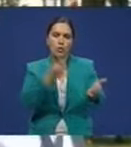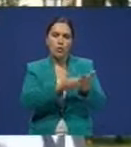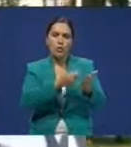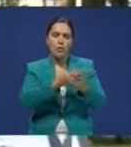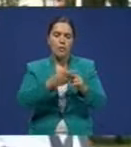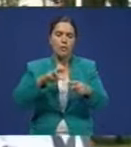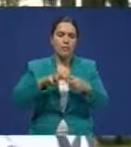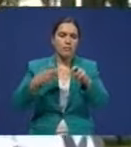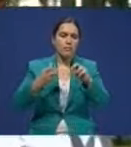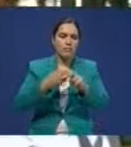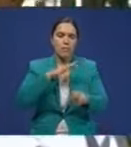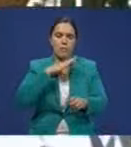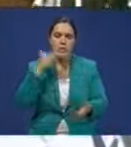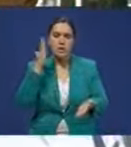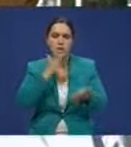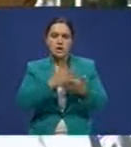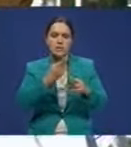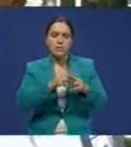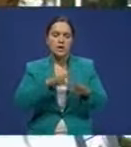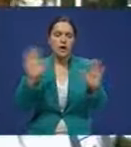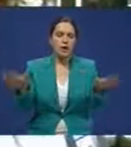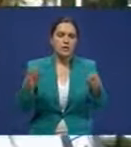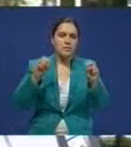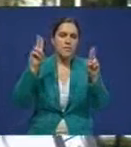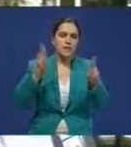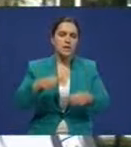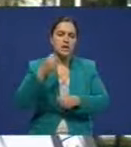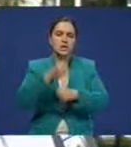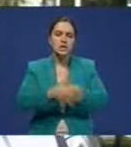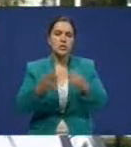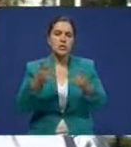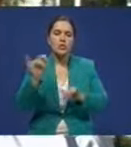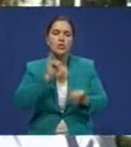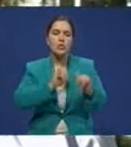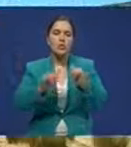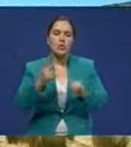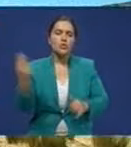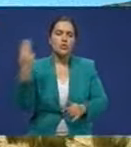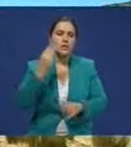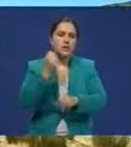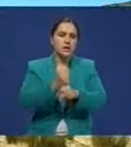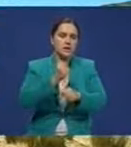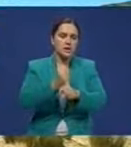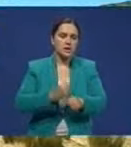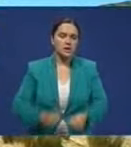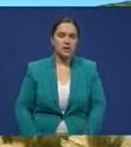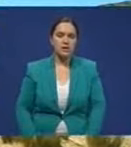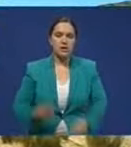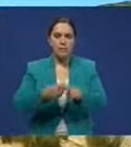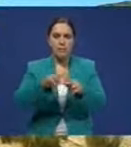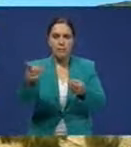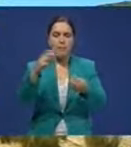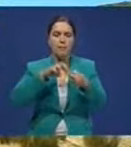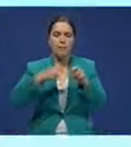в этой отрасли ещё достаточно. Одна из них – отсутствие специальных центров по приёму и переработке смушек. Об этих проблемах животновод